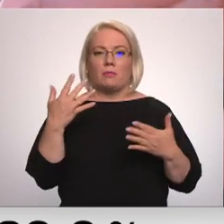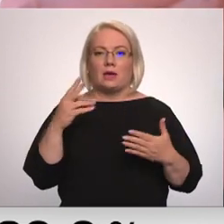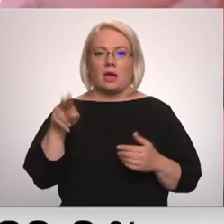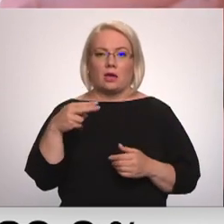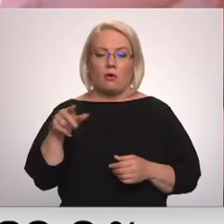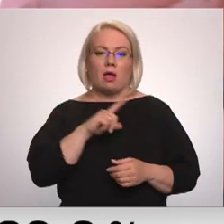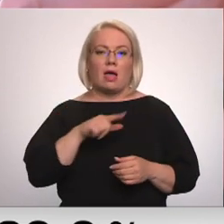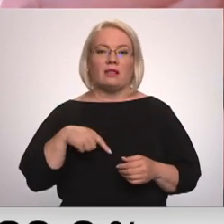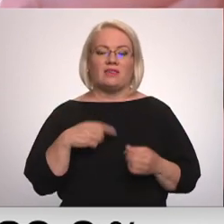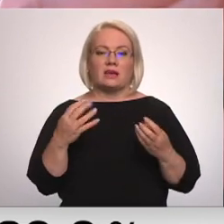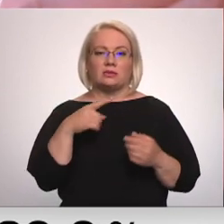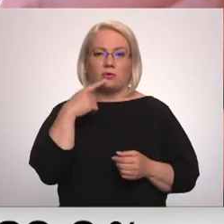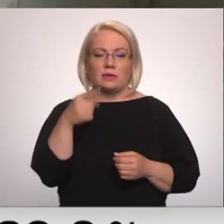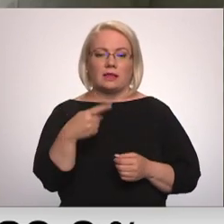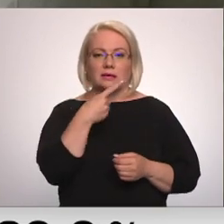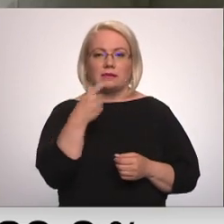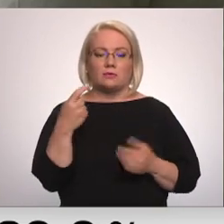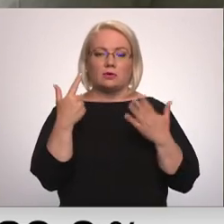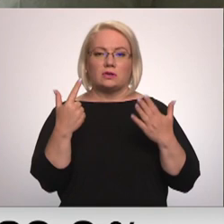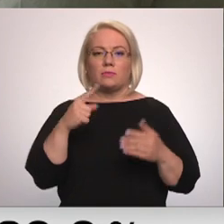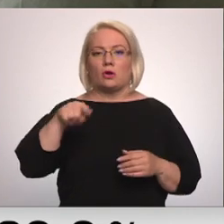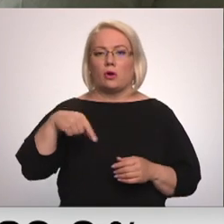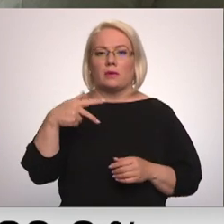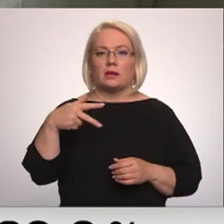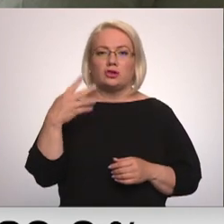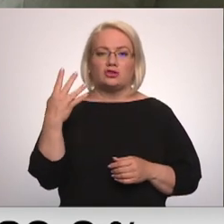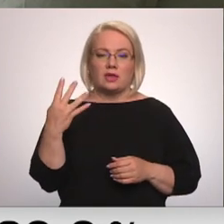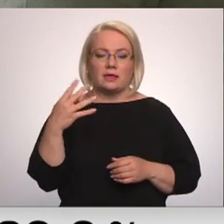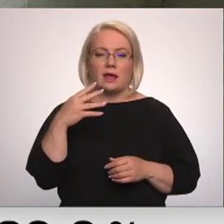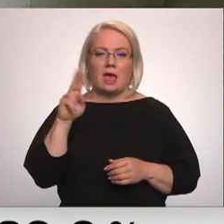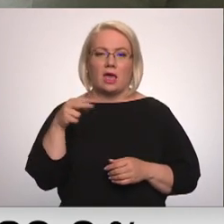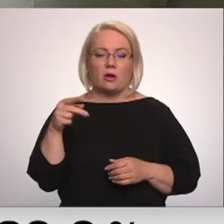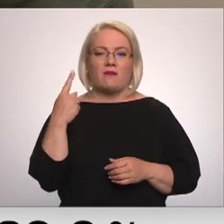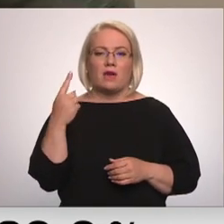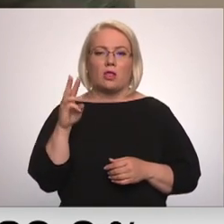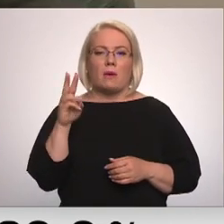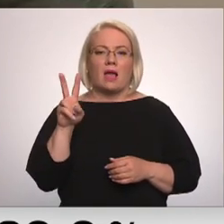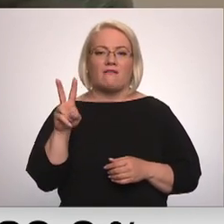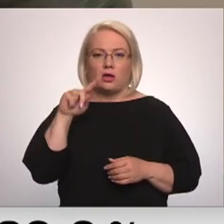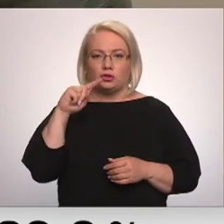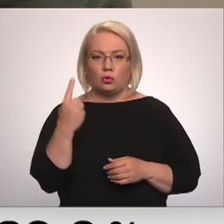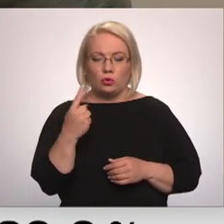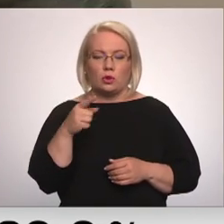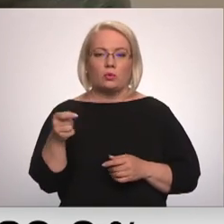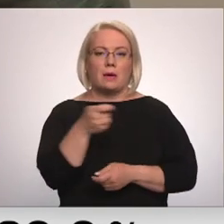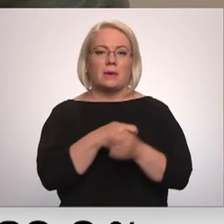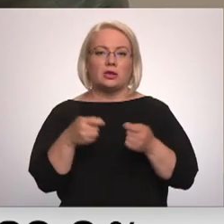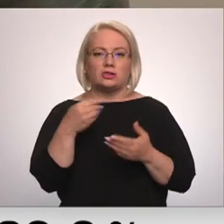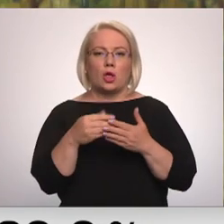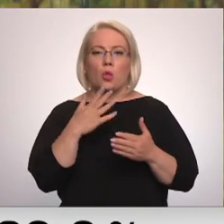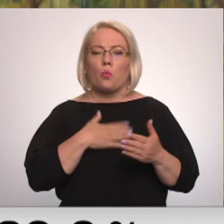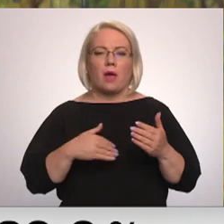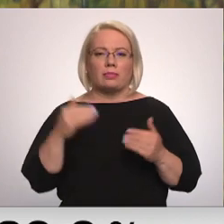Latvijas gāzes noteiktā – 107,34 eiro par megawattstundu. Uzņēmumā skaidro, ka biržas cena ir ļoti mainīga.